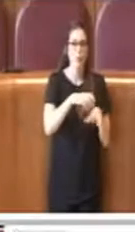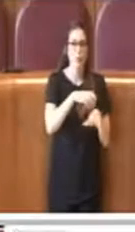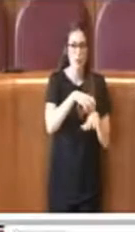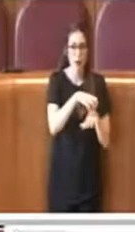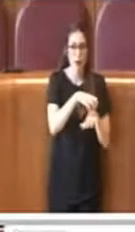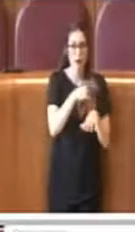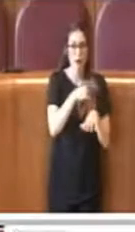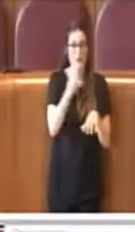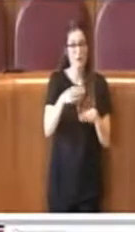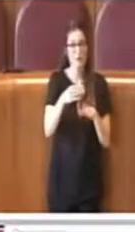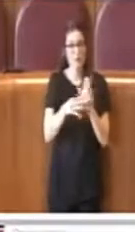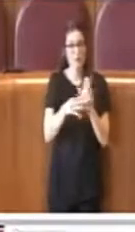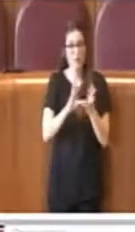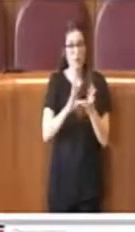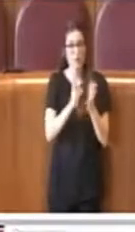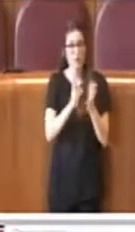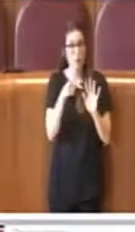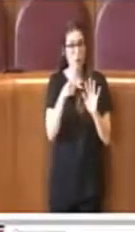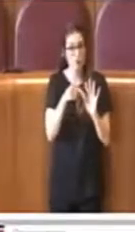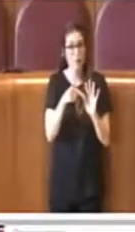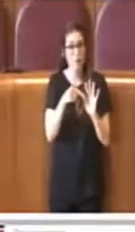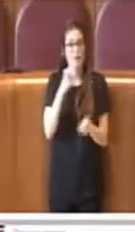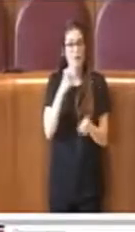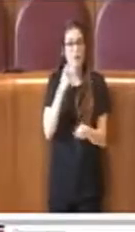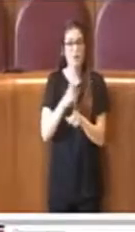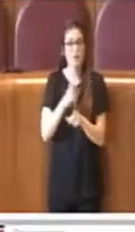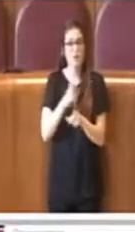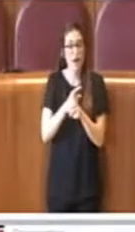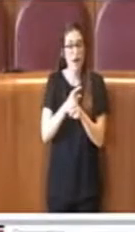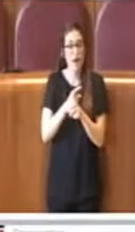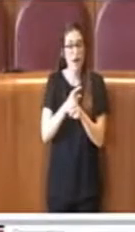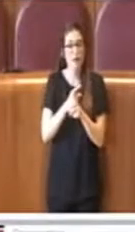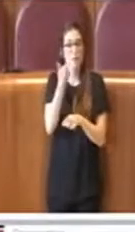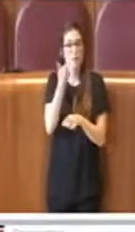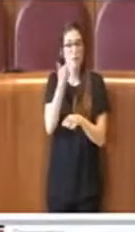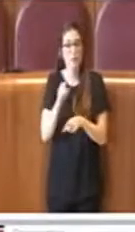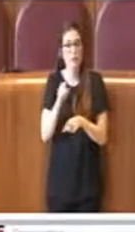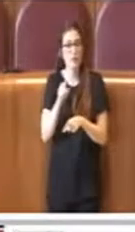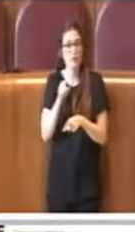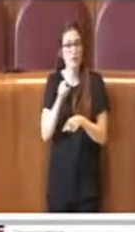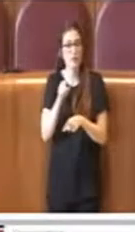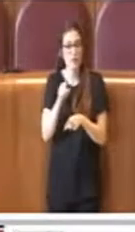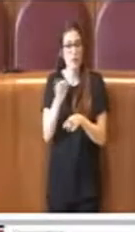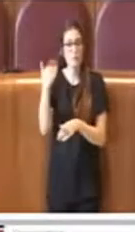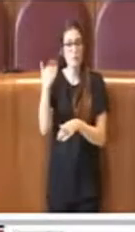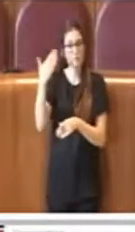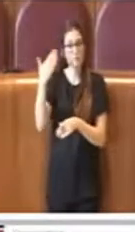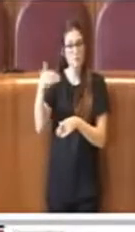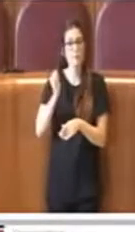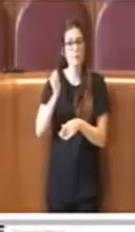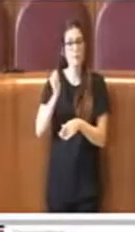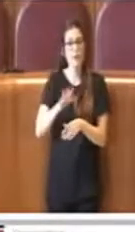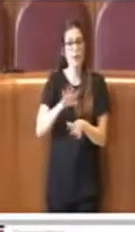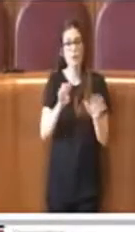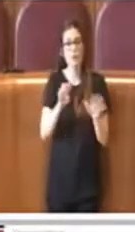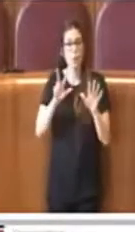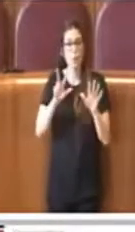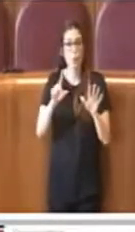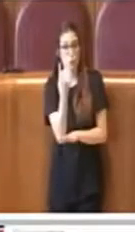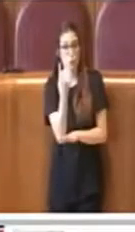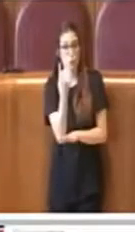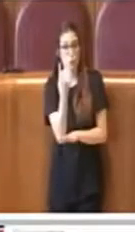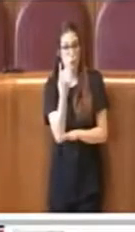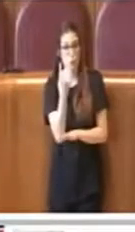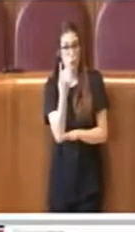resa necessaria a livello cittadino in quanto alla delibera istitutiva nel lontano 1981 che